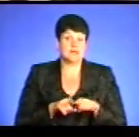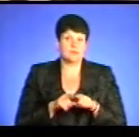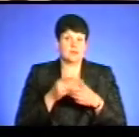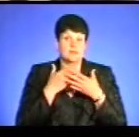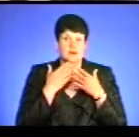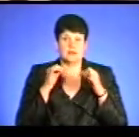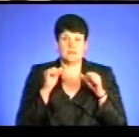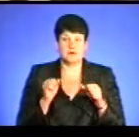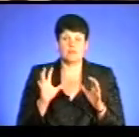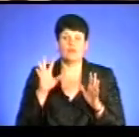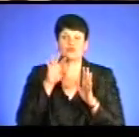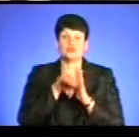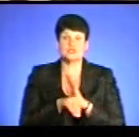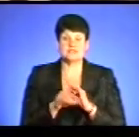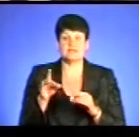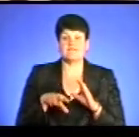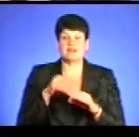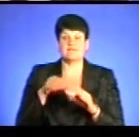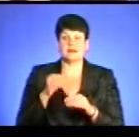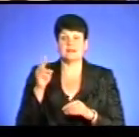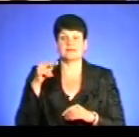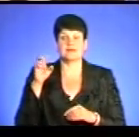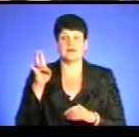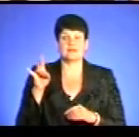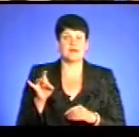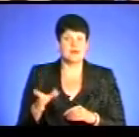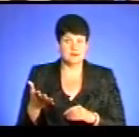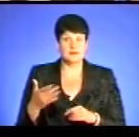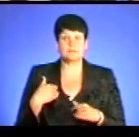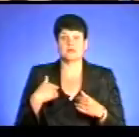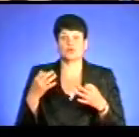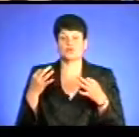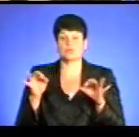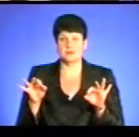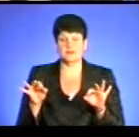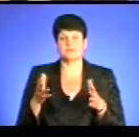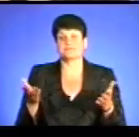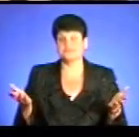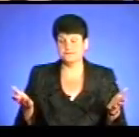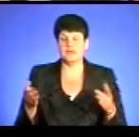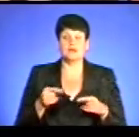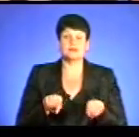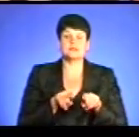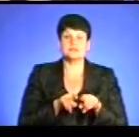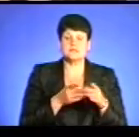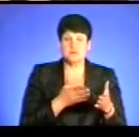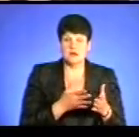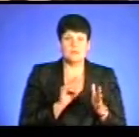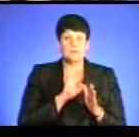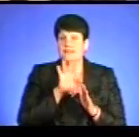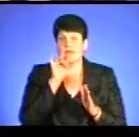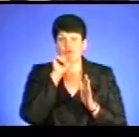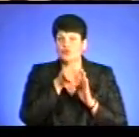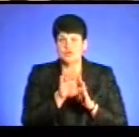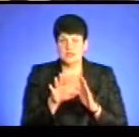втручатися в референдуми, які відбувалися на ДНР, напевно, і ми допустили. Так само ми не втручалися, коли відбувалася